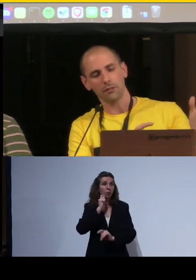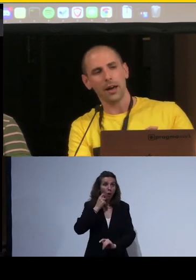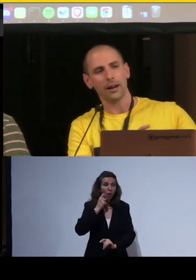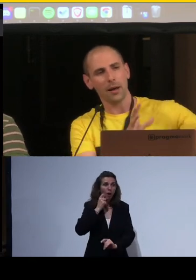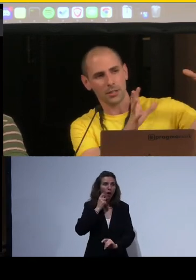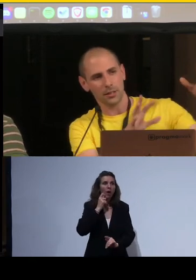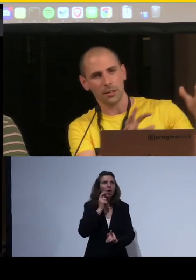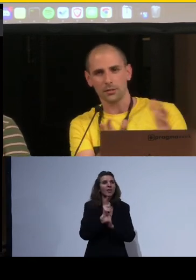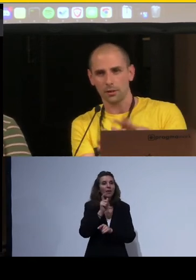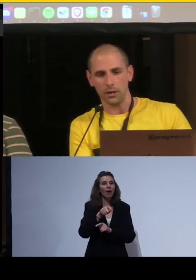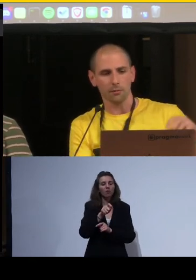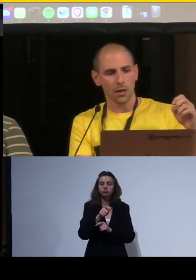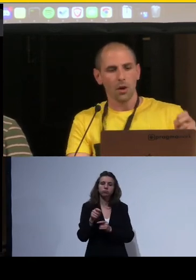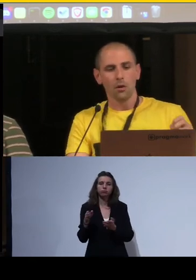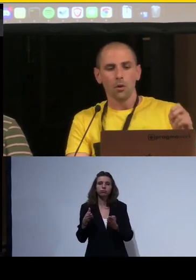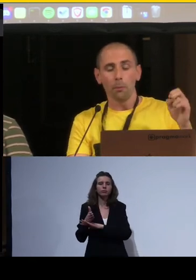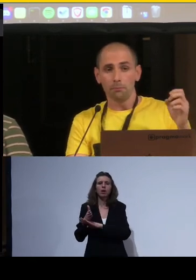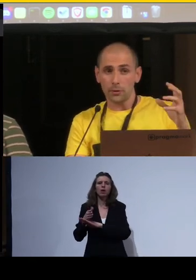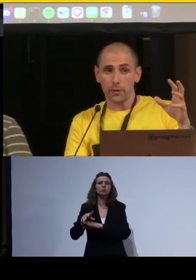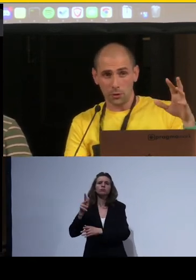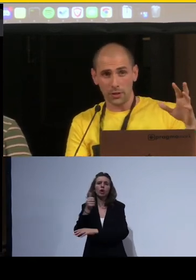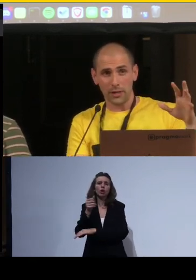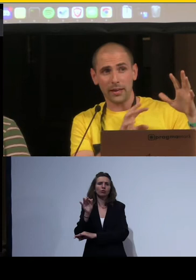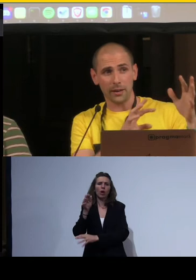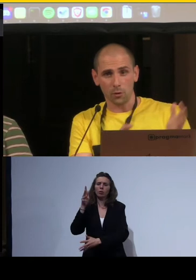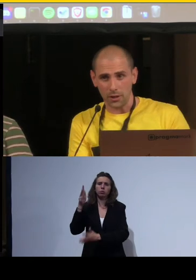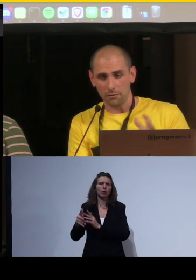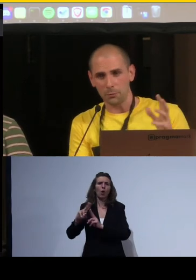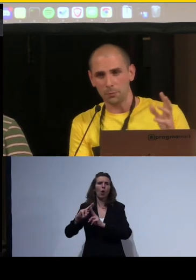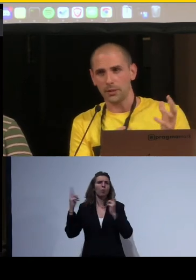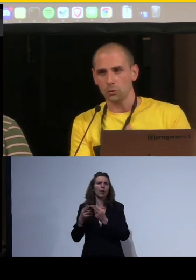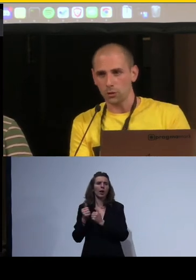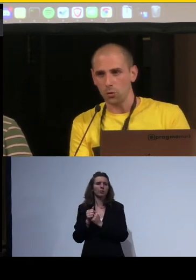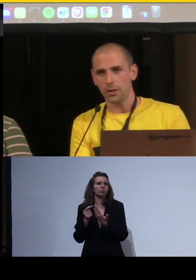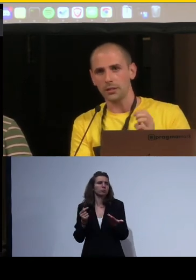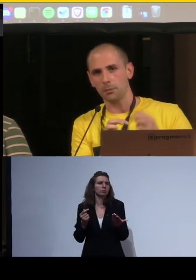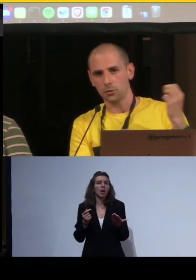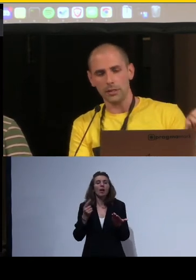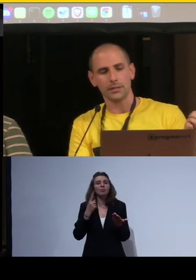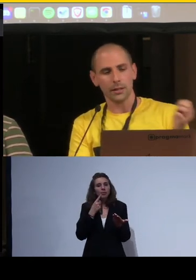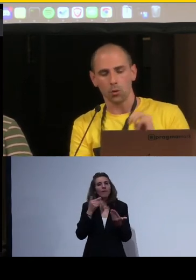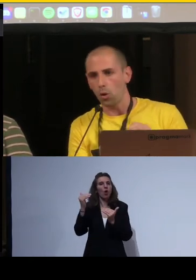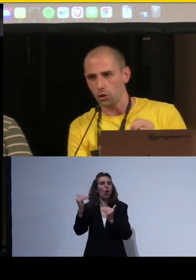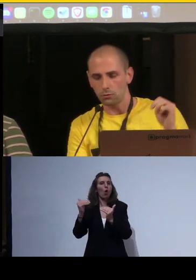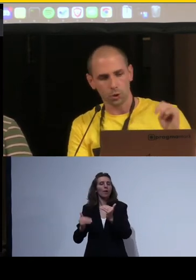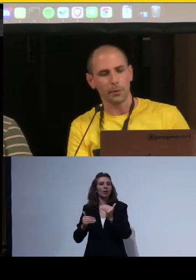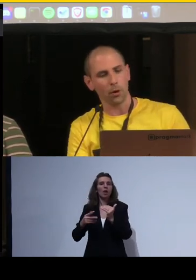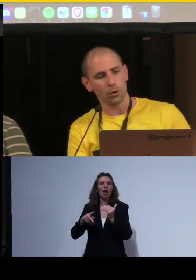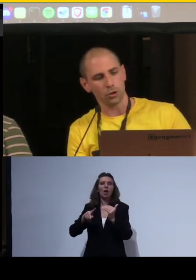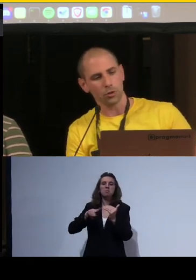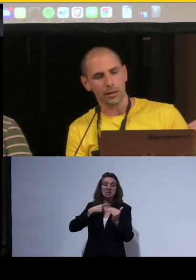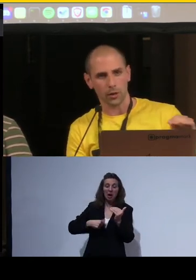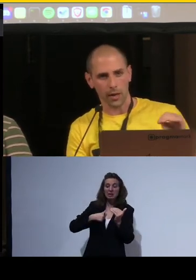riuscire a navigare la pagina dall'inizio alla fine. Dovresti riuscire a navigarla in ordine, rispettando un certo ordine che sia personalizzato o logico,